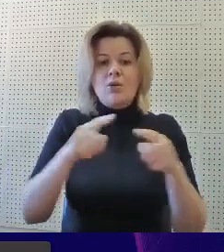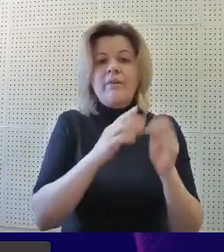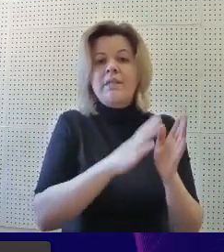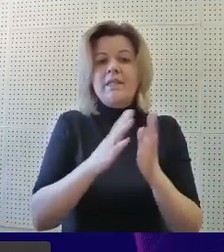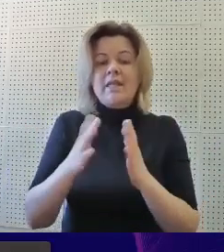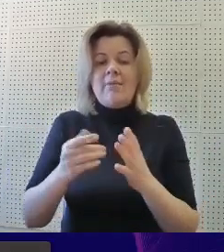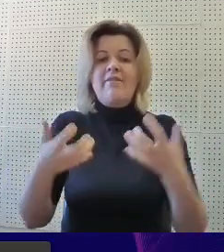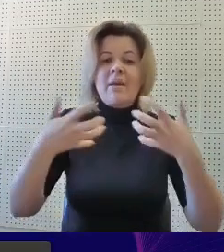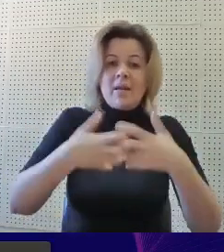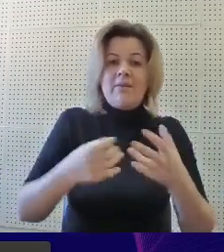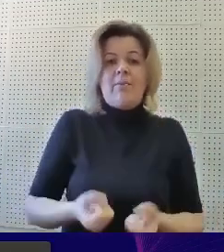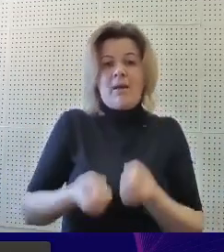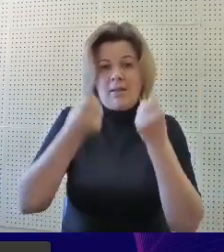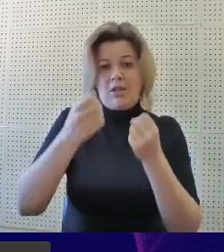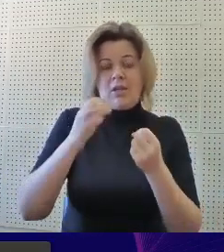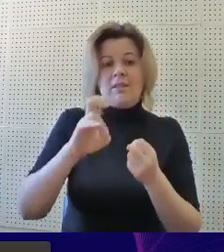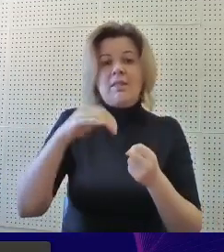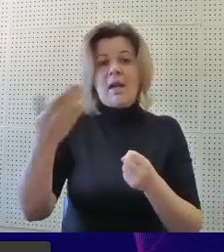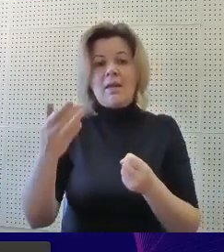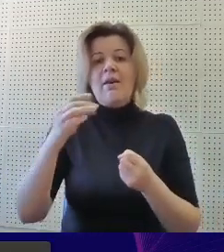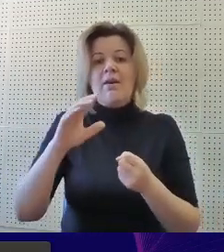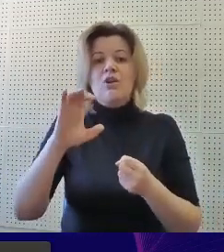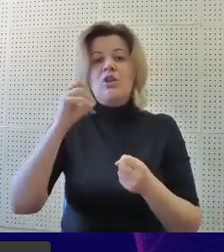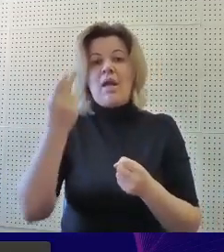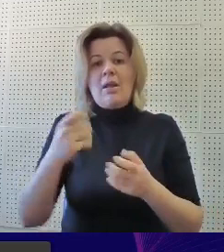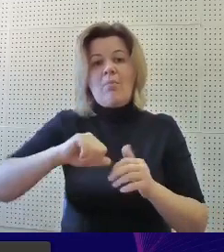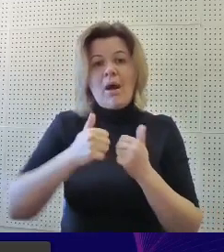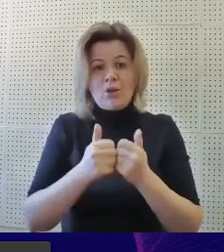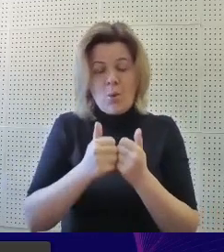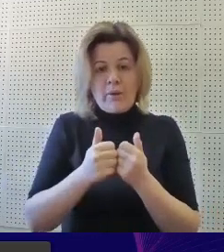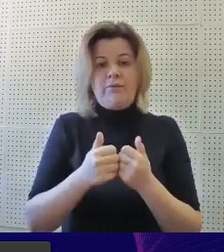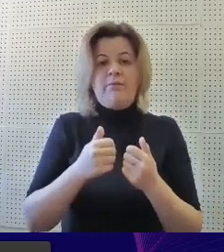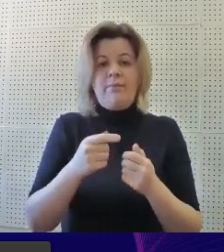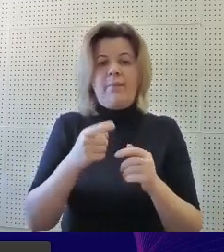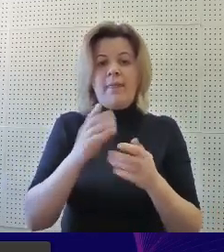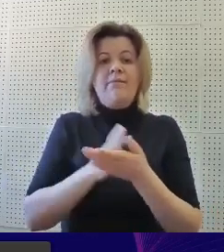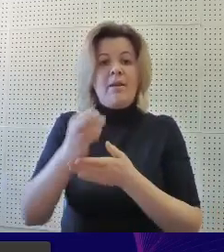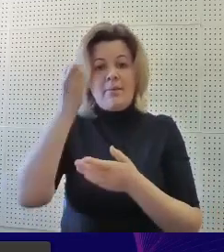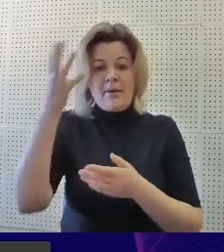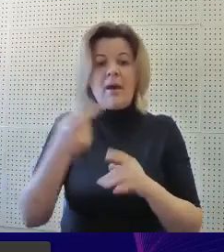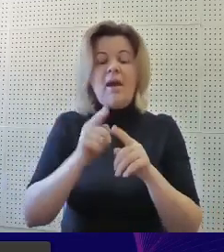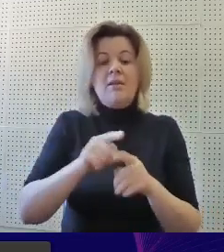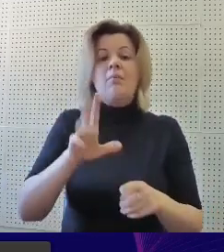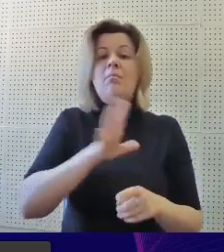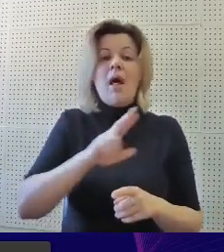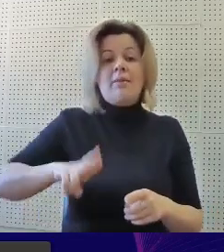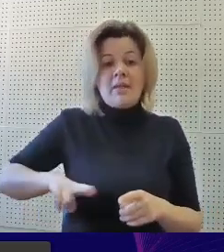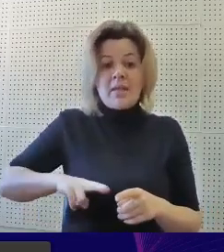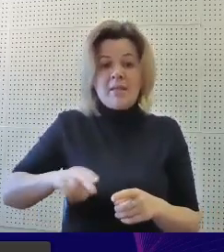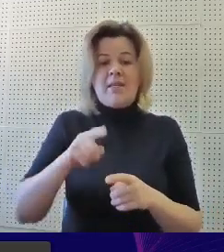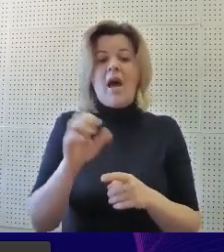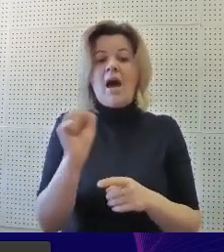поддержки со стороны внешних социальных партнёров инклюзивного образования, которыми стали администрация Арамильского